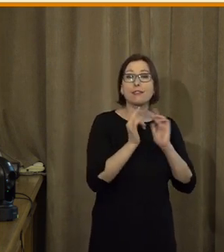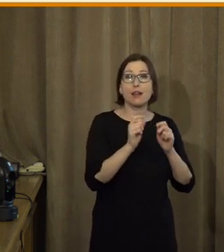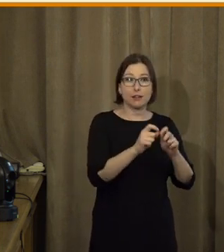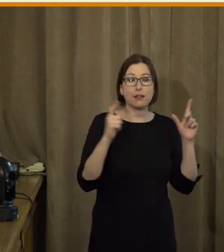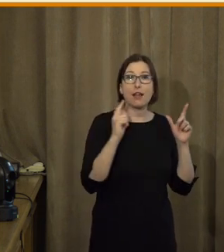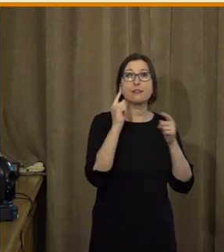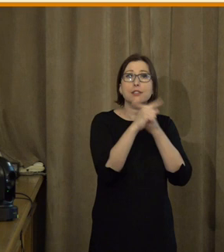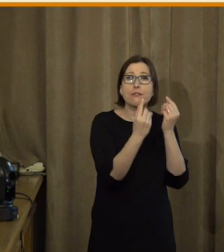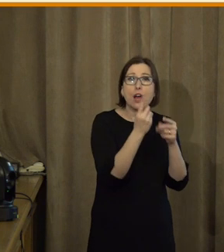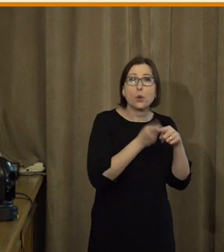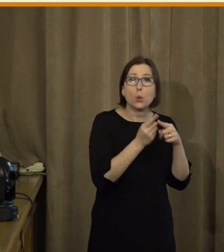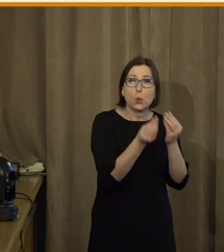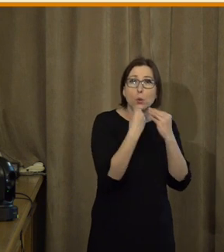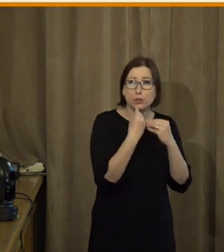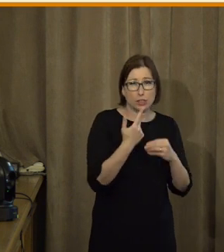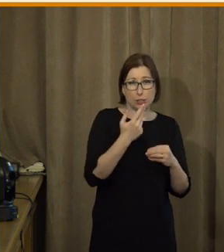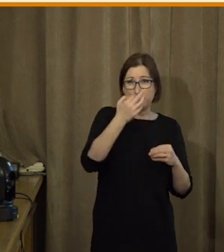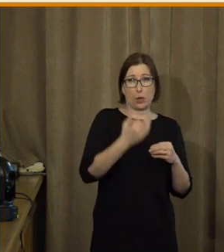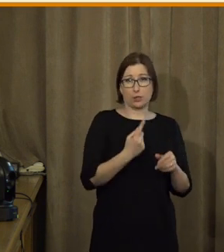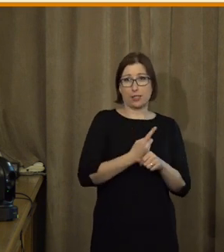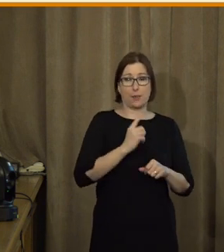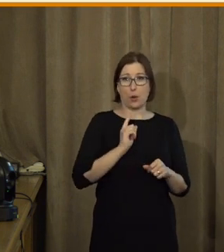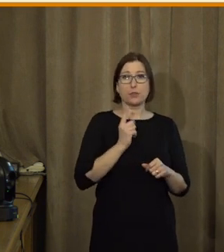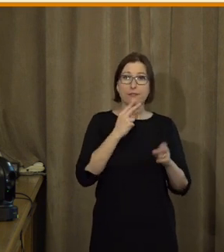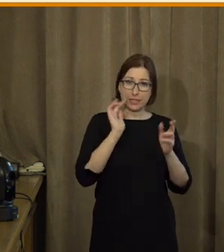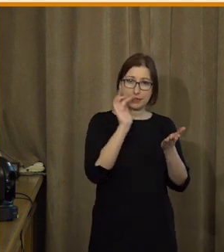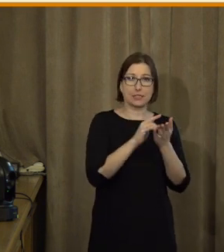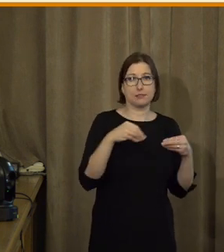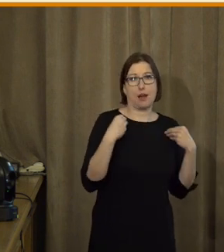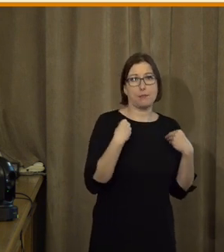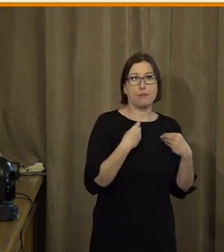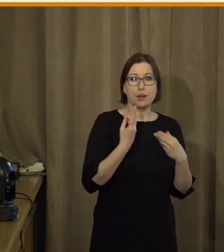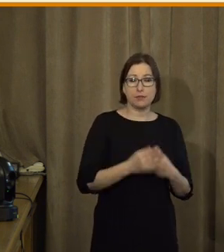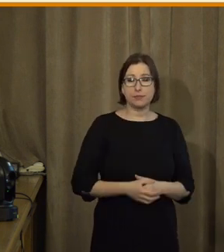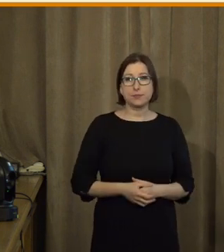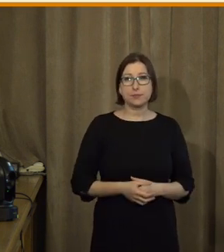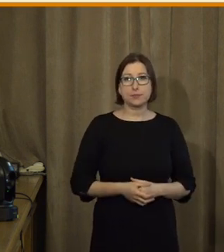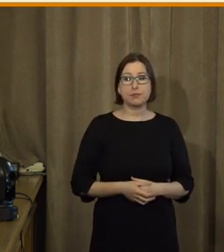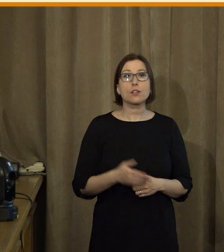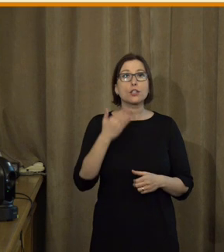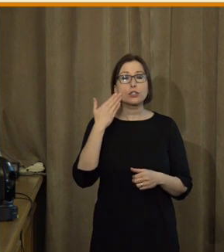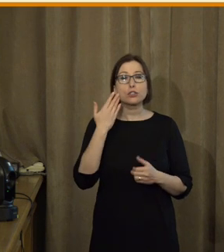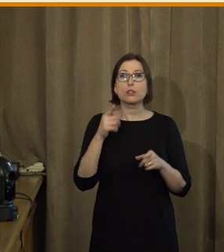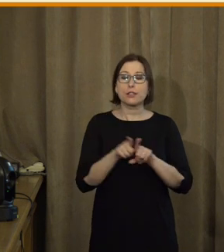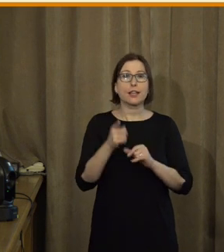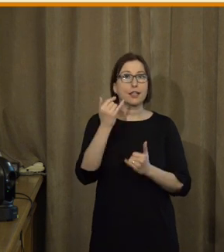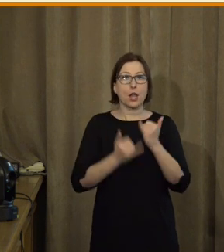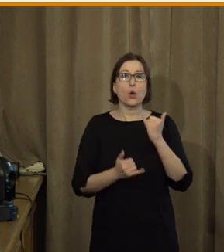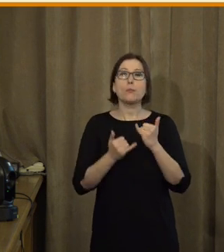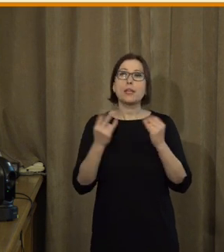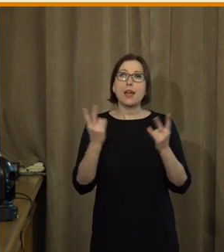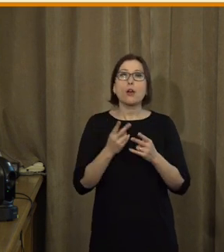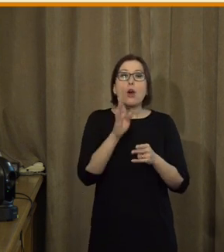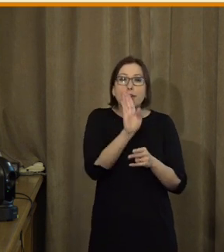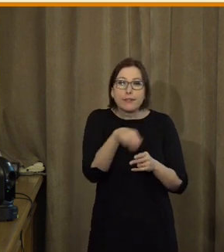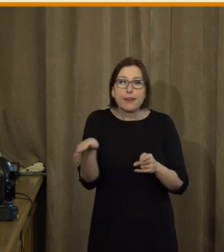účelem vzdělávání pouze ve třech procentech. Dalším zjištěním je, že Česko neumí příliš popořit rozvoj digitálních kompetenci